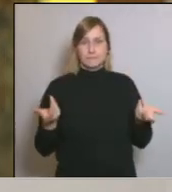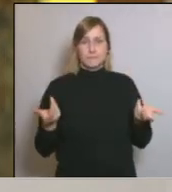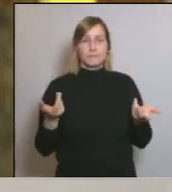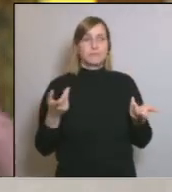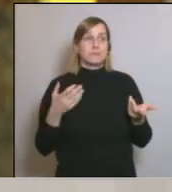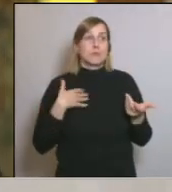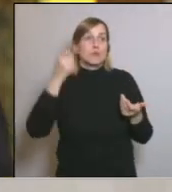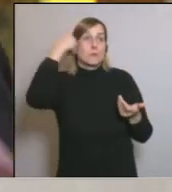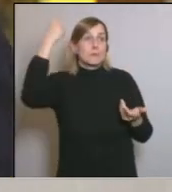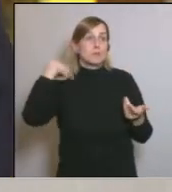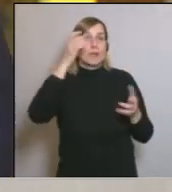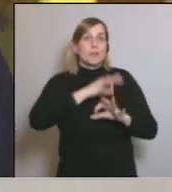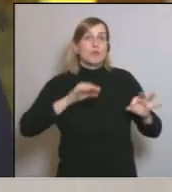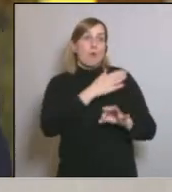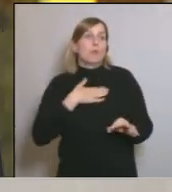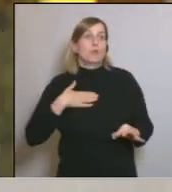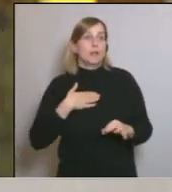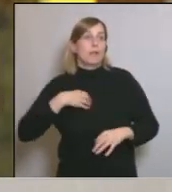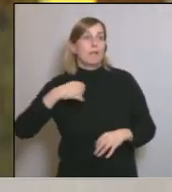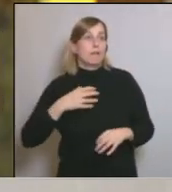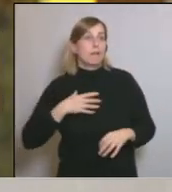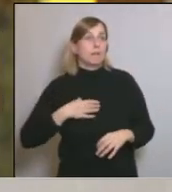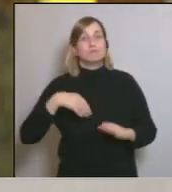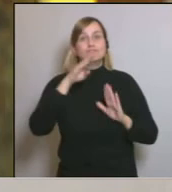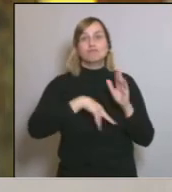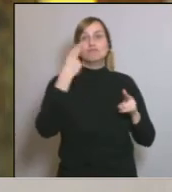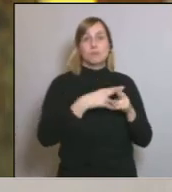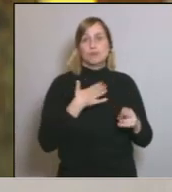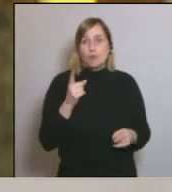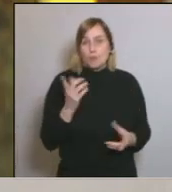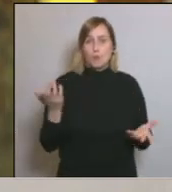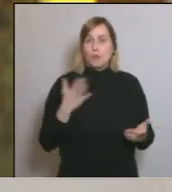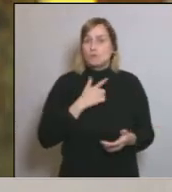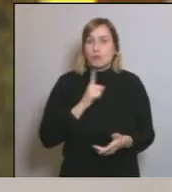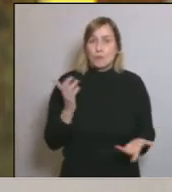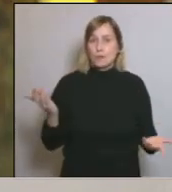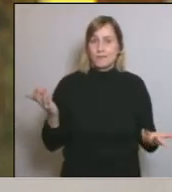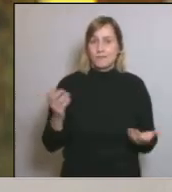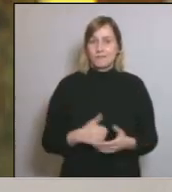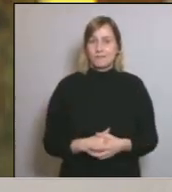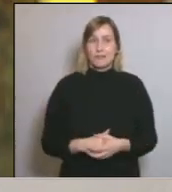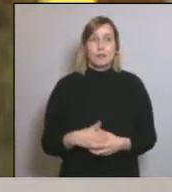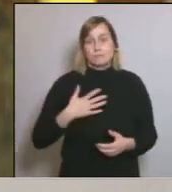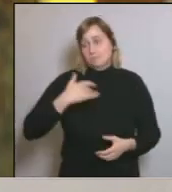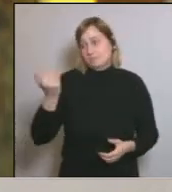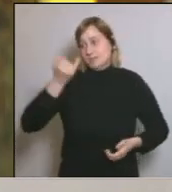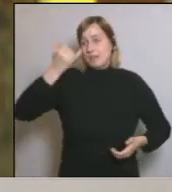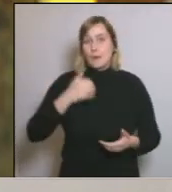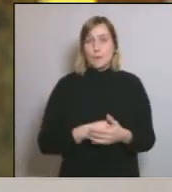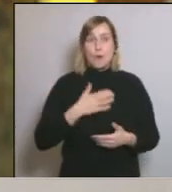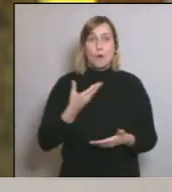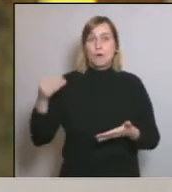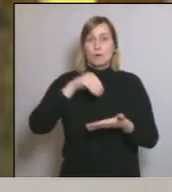No m'imagino que ningú vulgui que hàgim de fer aquestes mesures. No, ningú. Jo no les vull. Què més voldria jo, que poder tornar